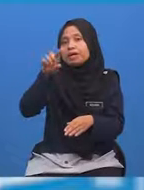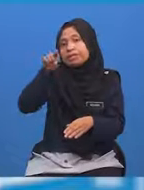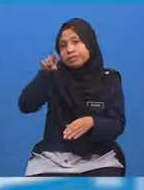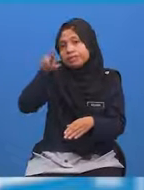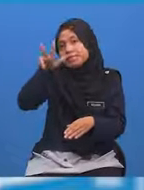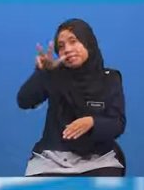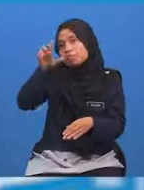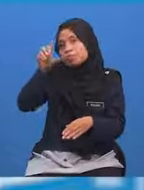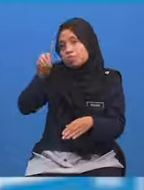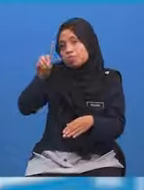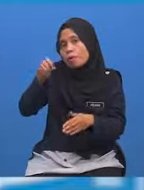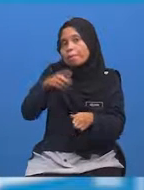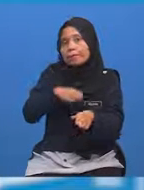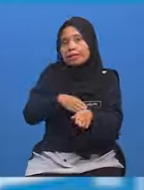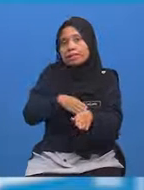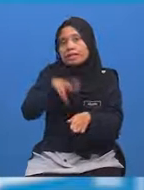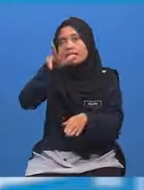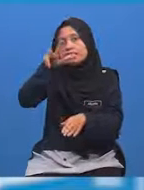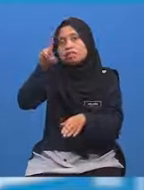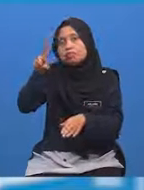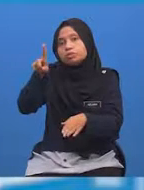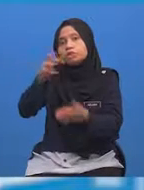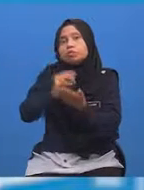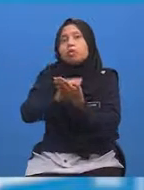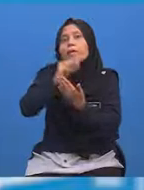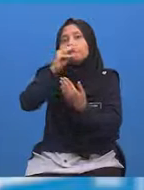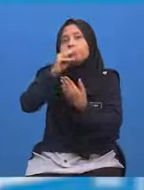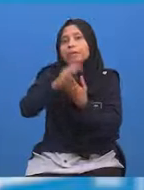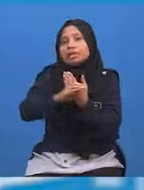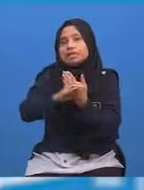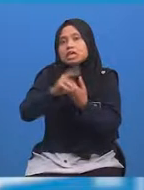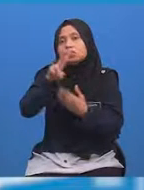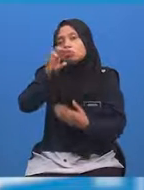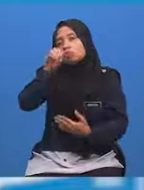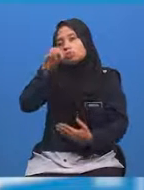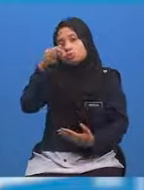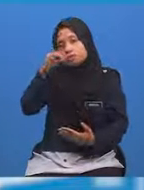.30 pada 31 Mac 2019